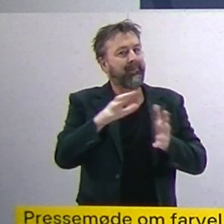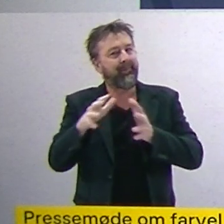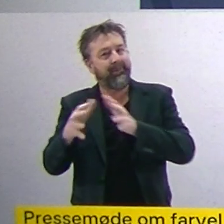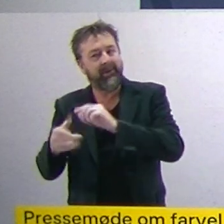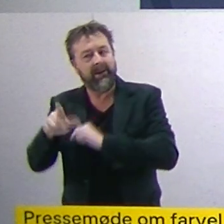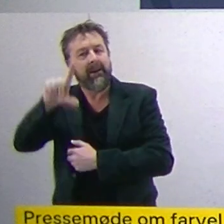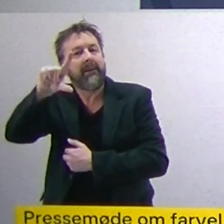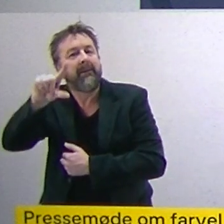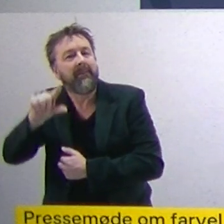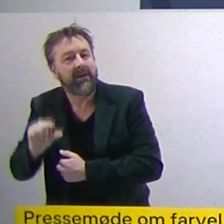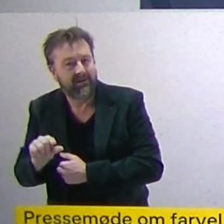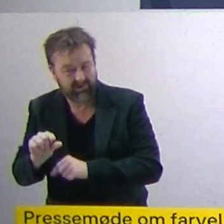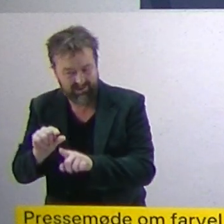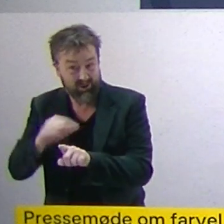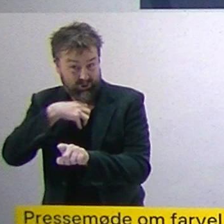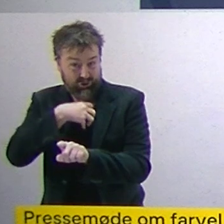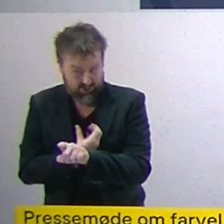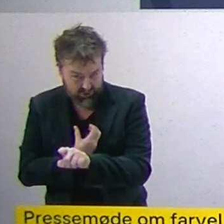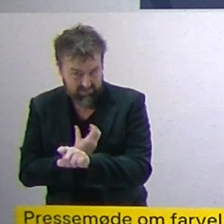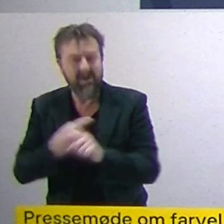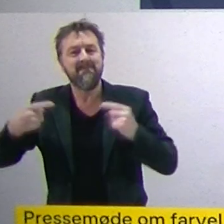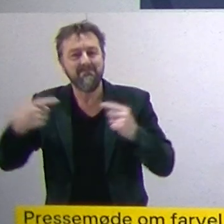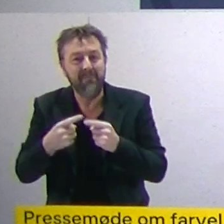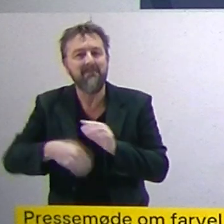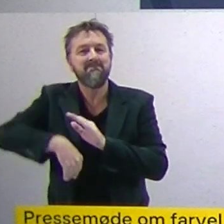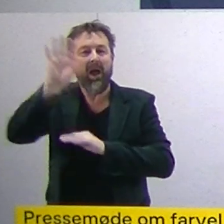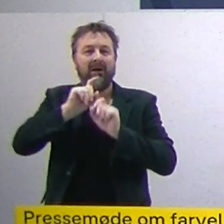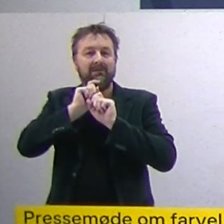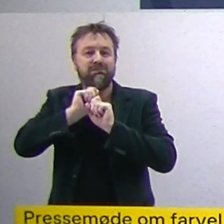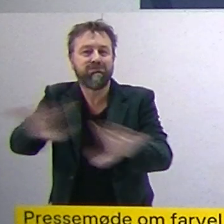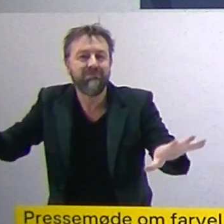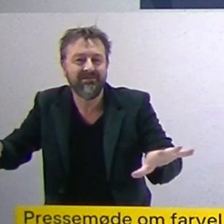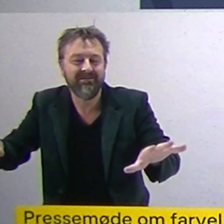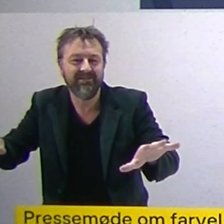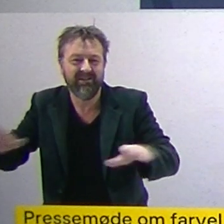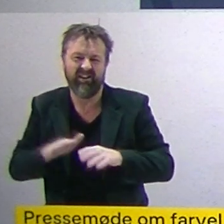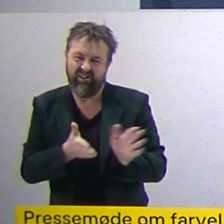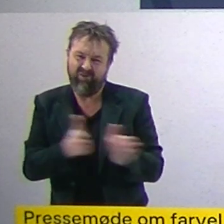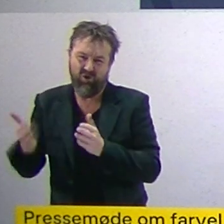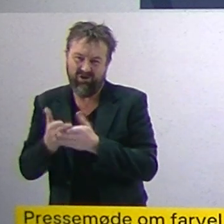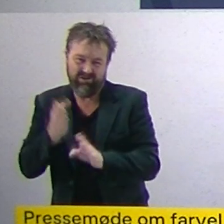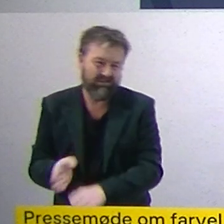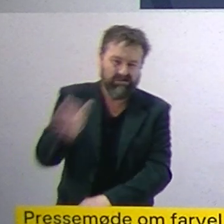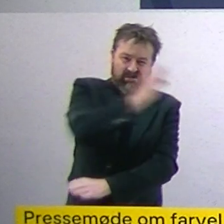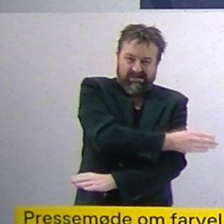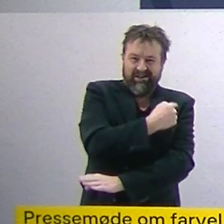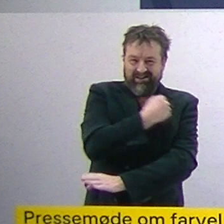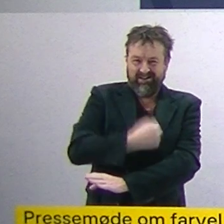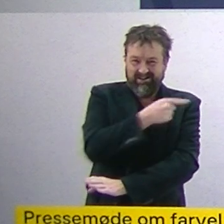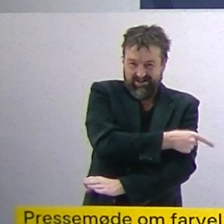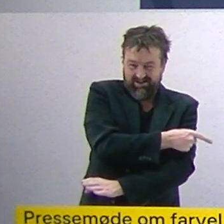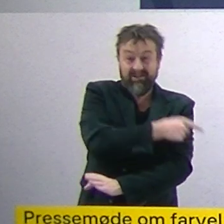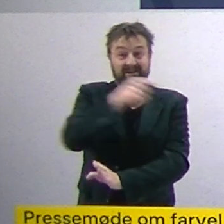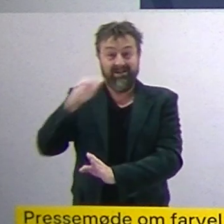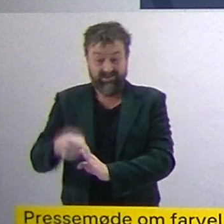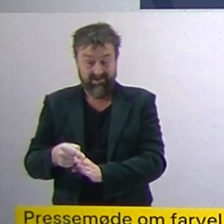sygdomsfremkaldende, men mere smitsomt end den oprindelige ting, der ramte os fra Kina i foråret 2020. Og den anden kæmpe store grund til,